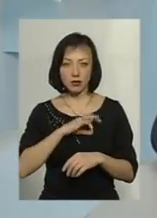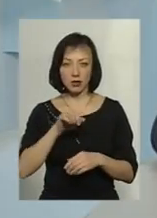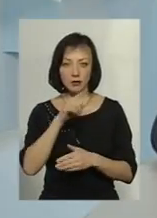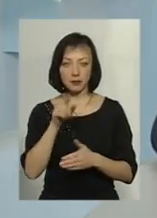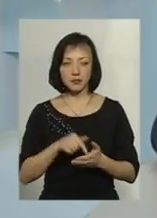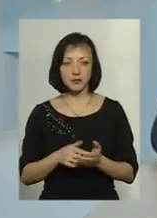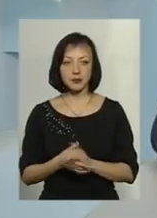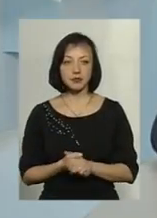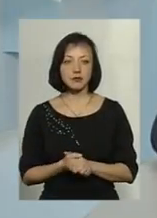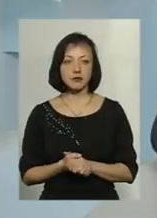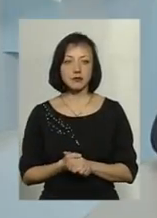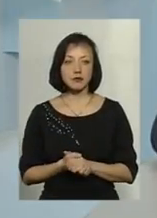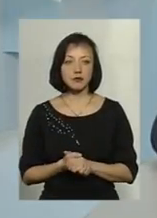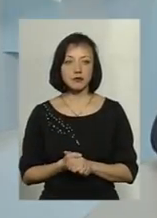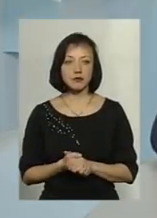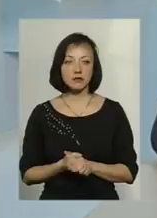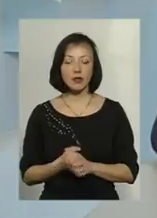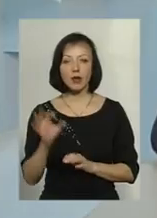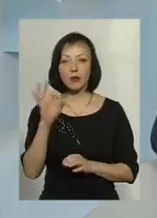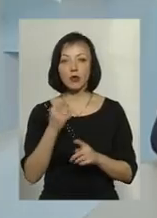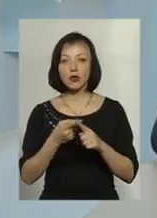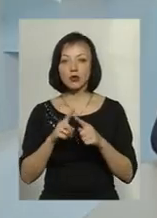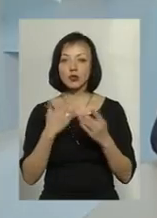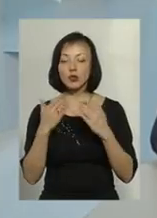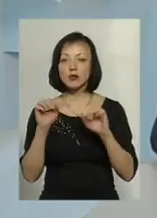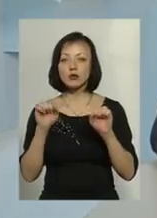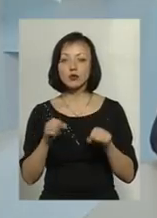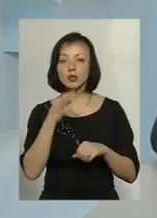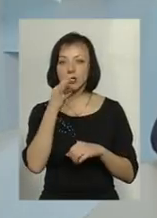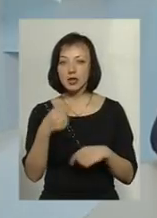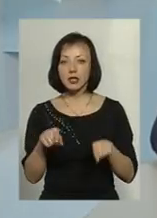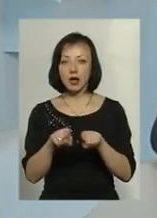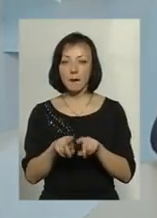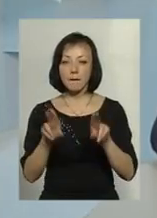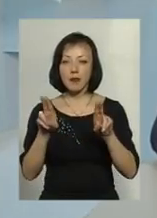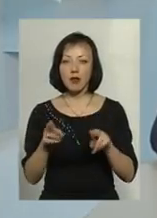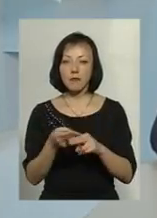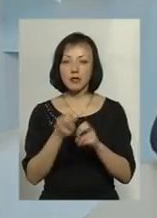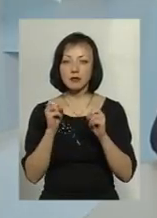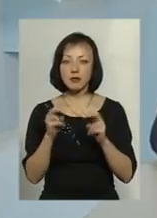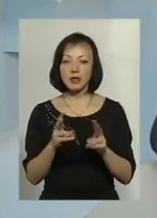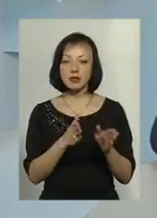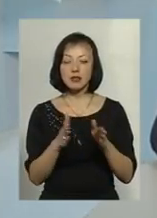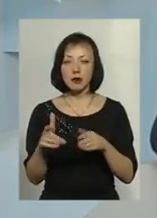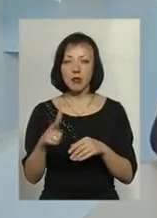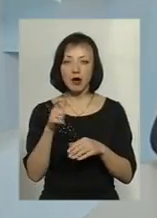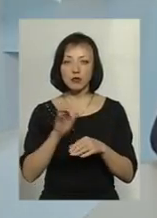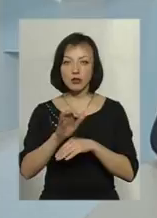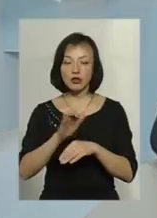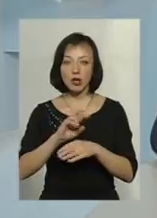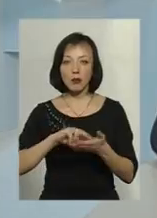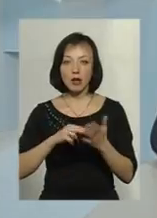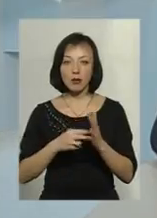приладів? Відносно цієї ситуації можу сказати наступним. Правилами безпеки систем газопостачання передбачено,